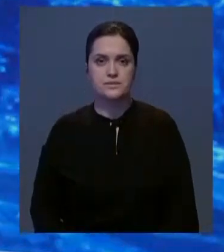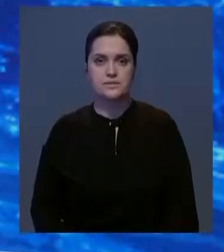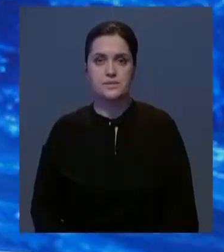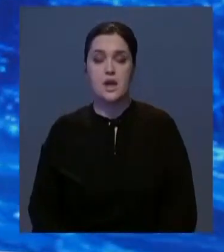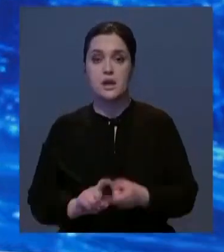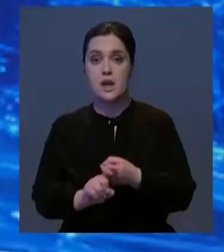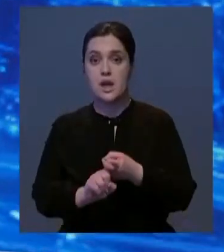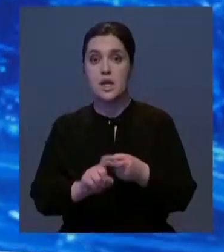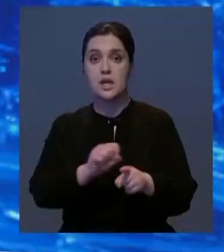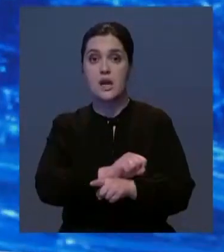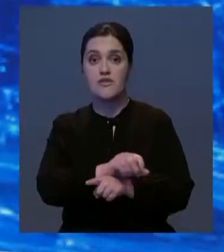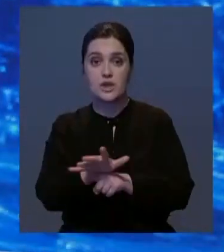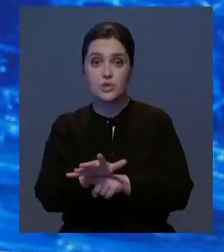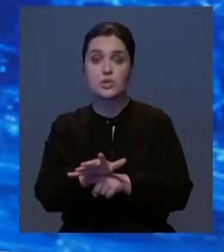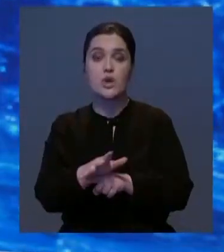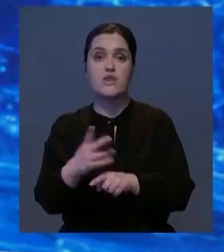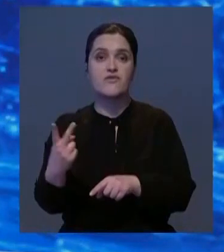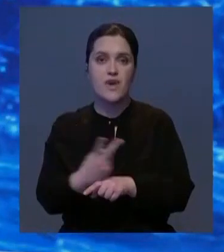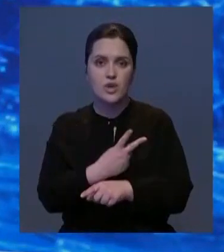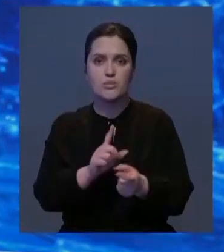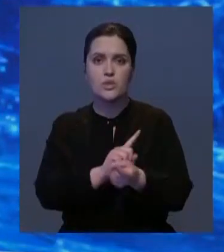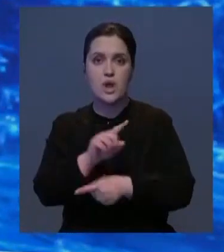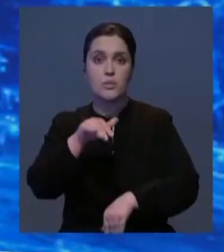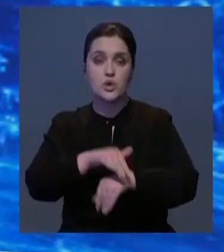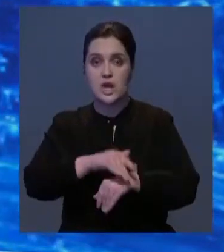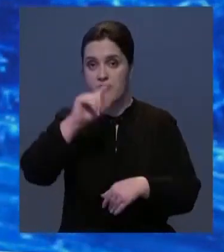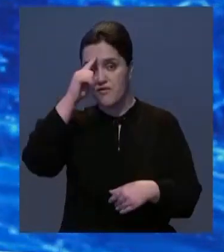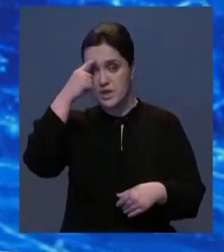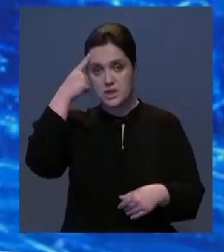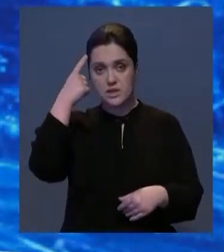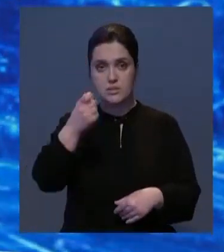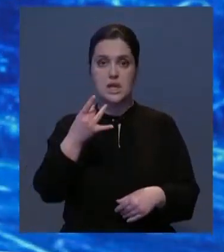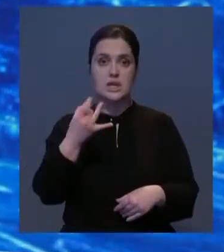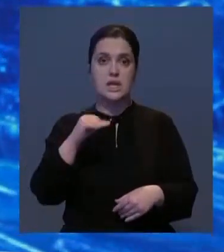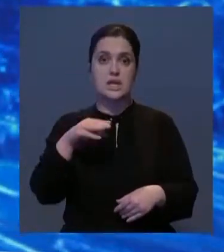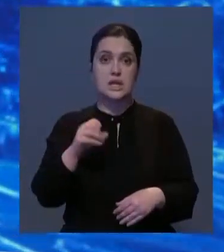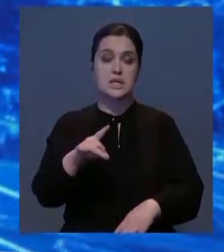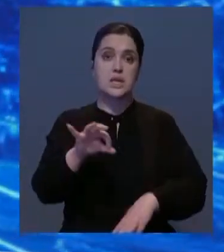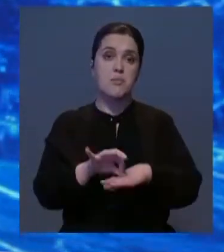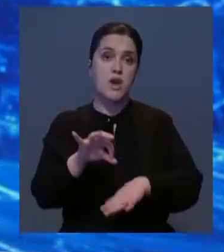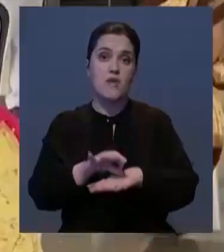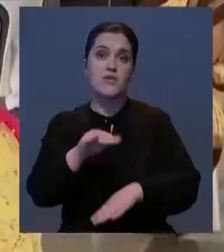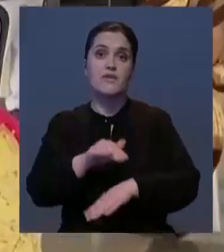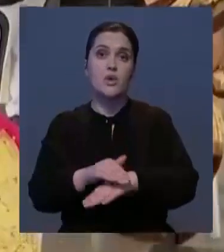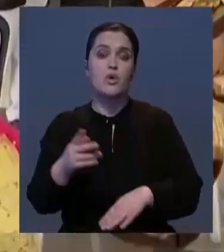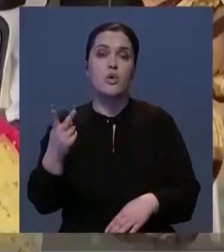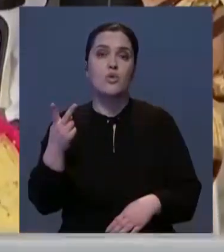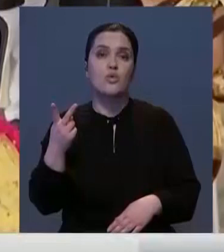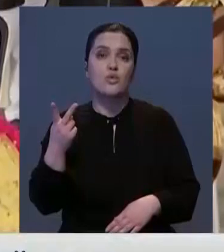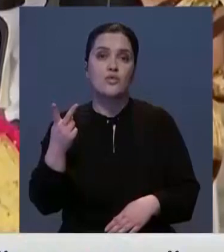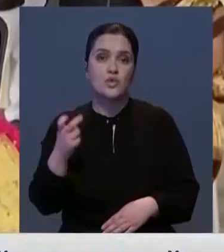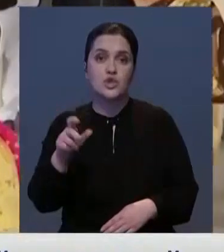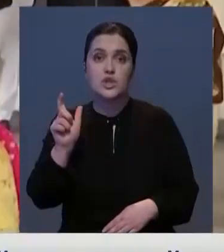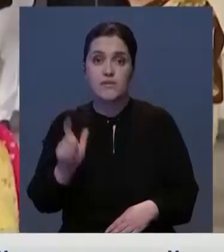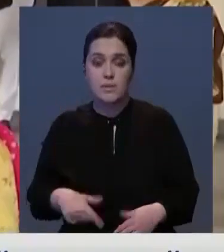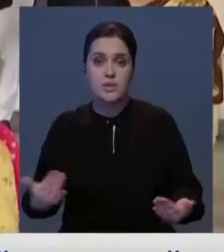Между тем, коронавирусную инфекцию с двойной мутацией обнаружили в Индии, сообщает Рейтер. Заболевание выявили более чем